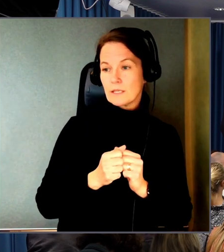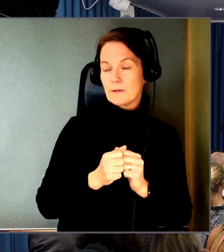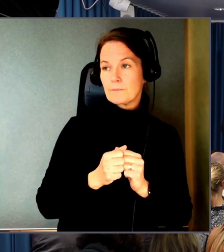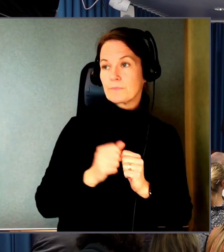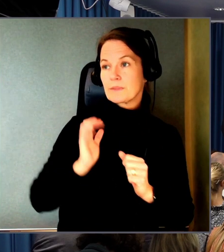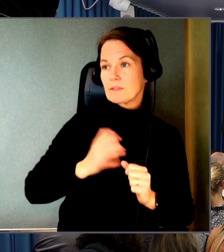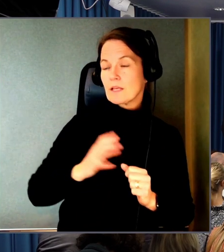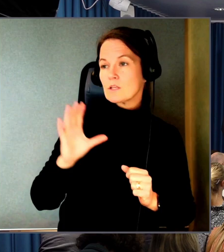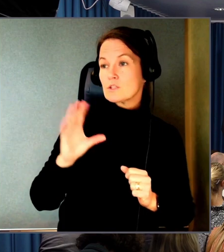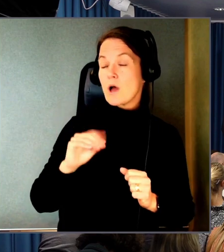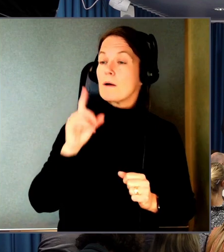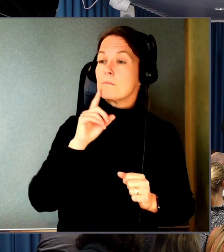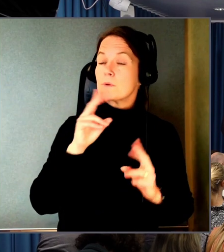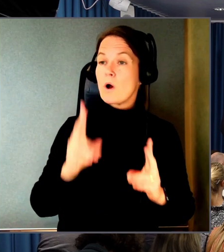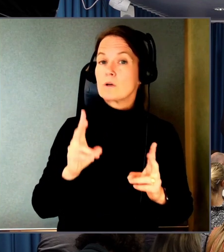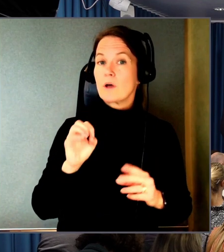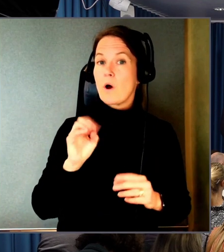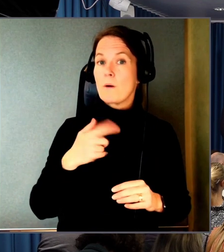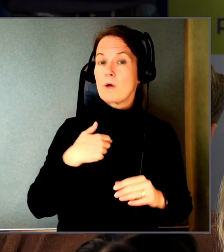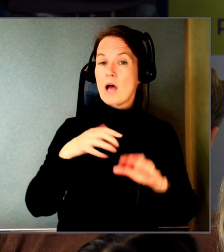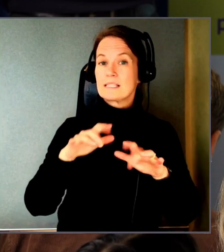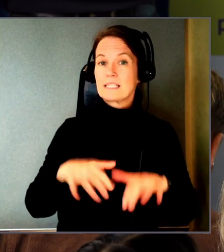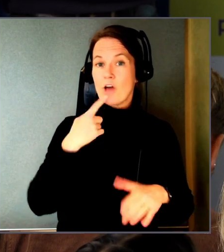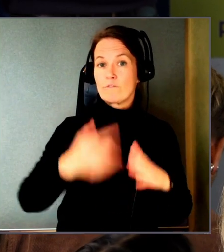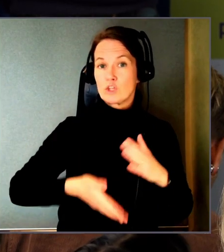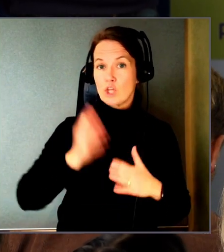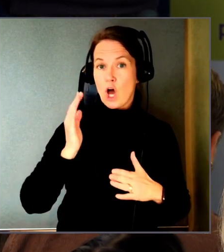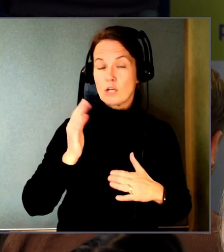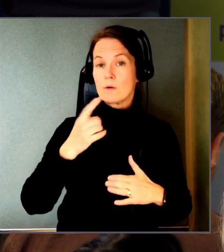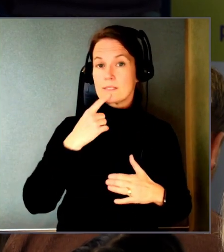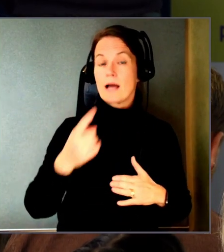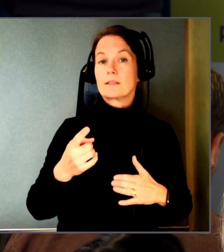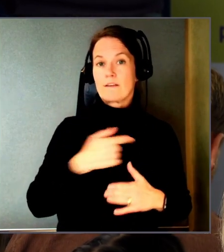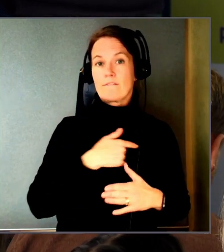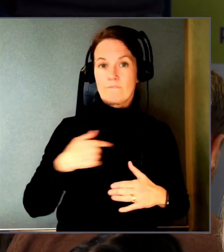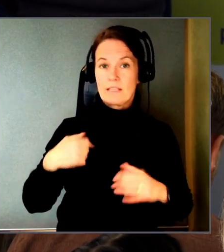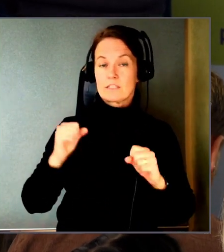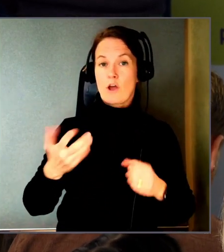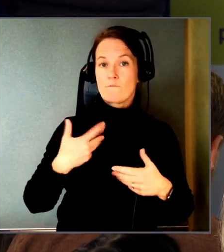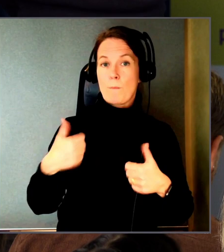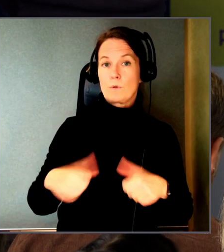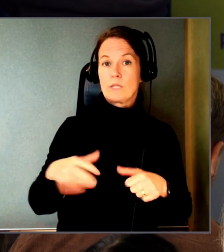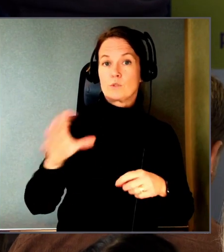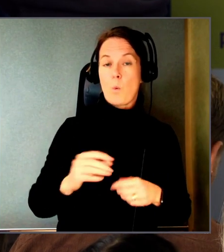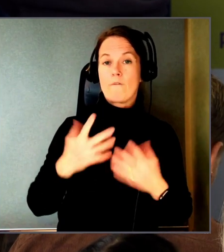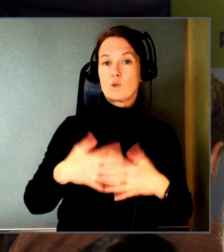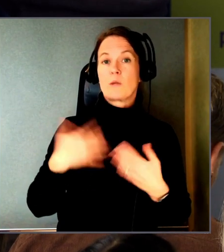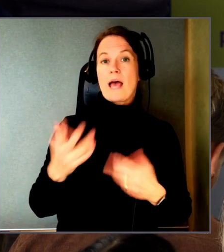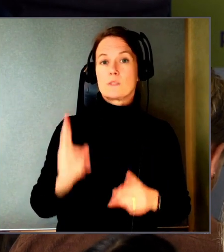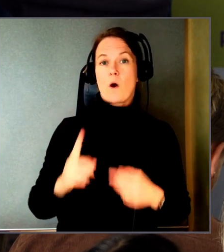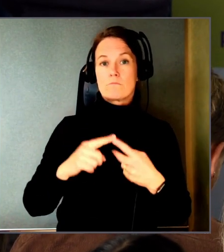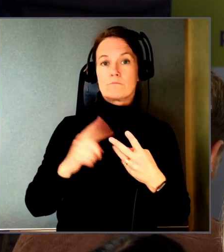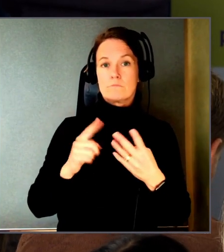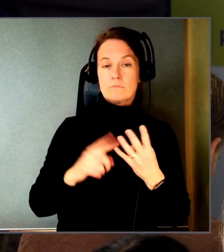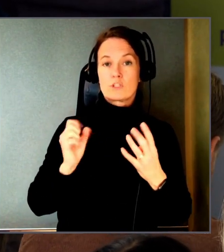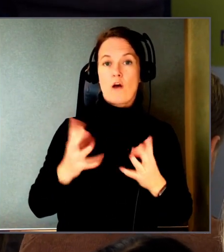Det brukar också vara som så att om man har skrivit ett avtal och sagt. Ja men vi ska få en butik där de här funktionerna är så här. De ska